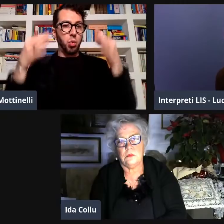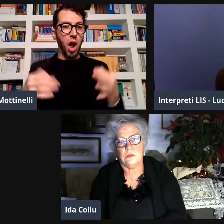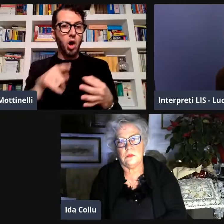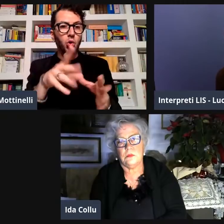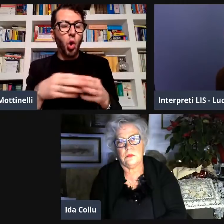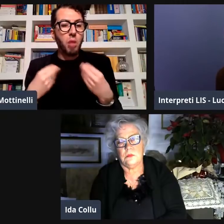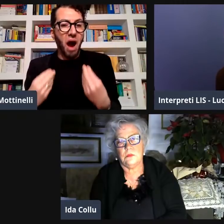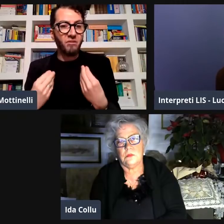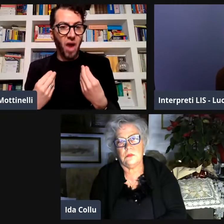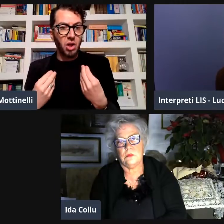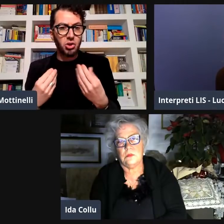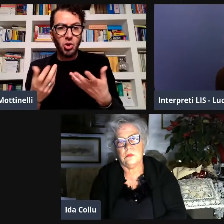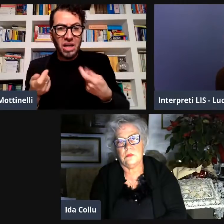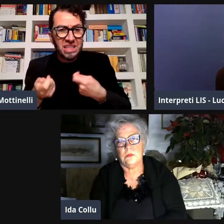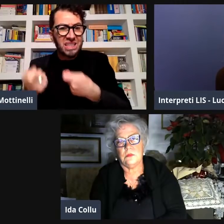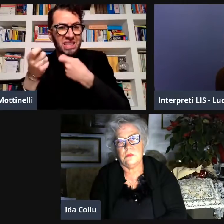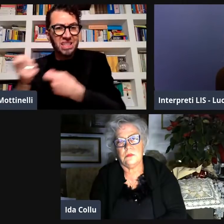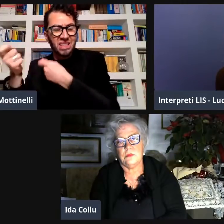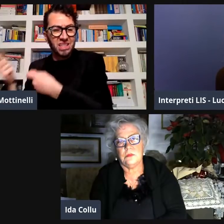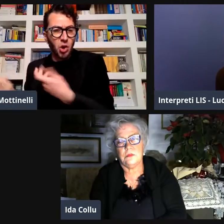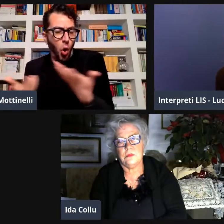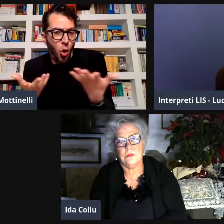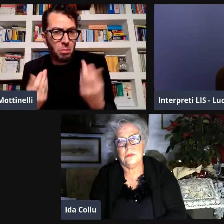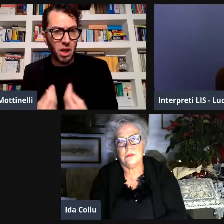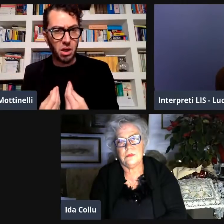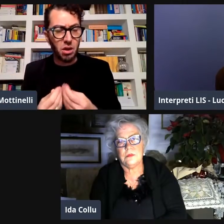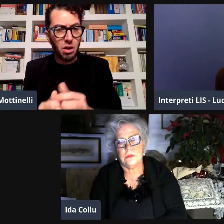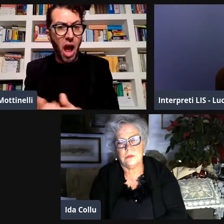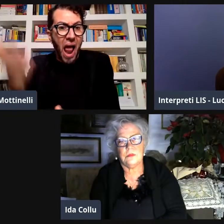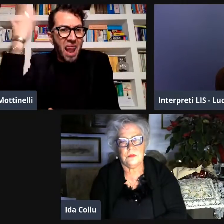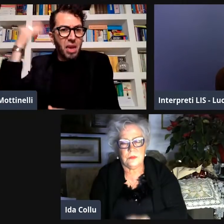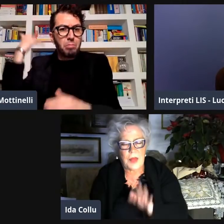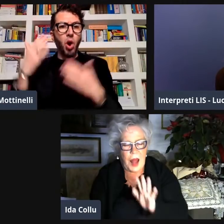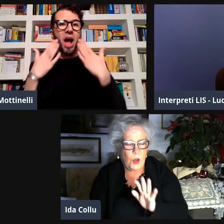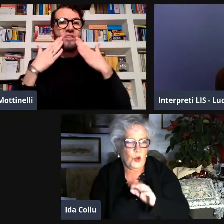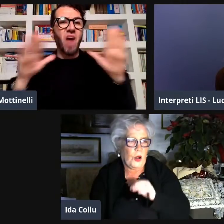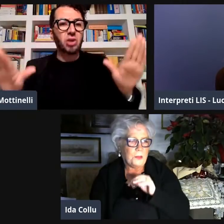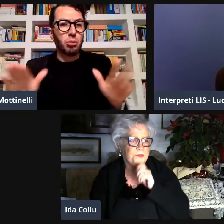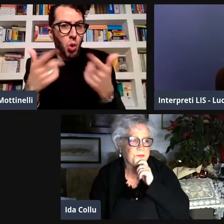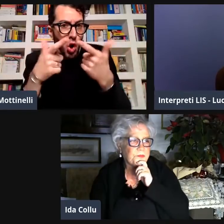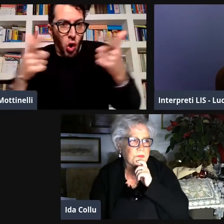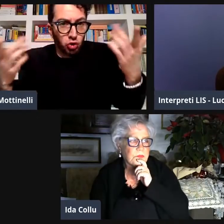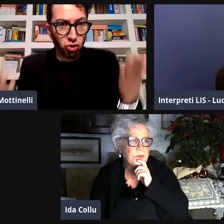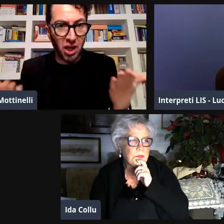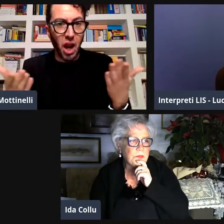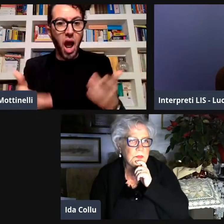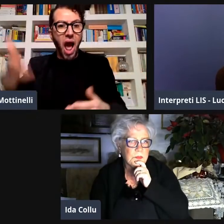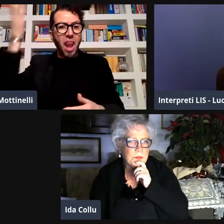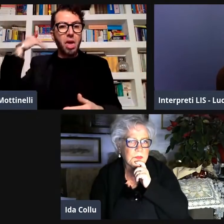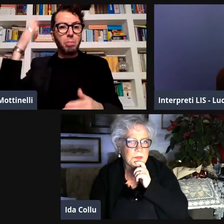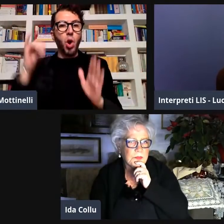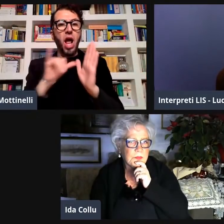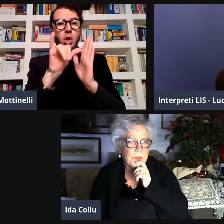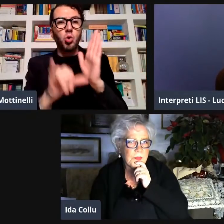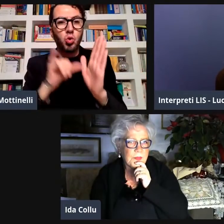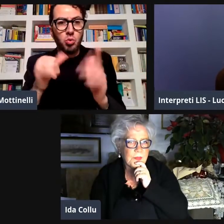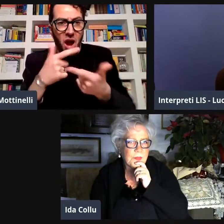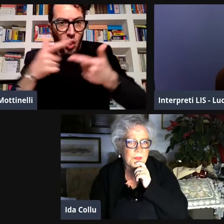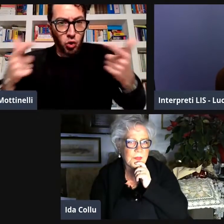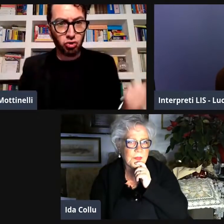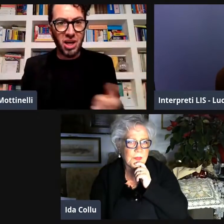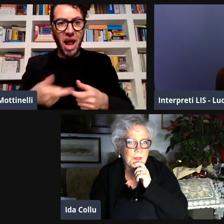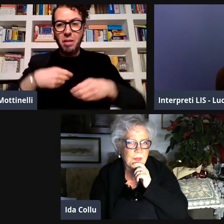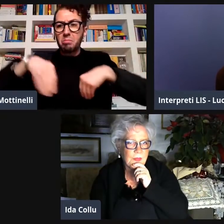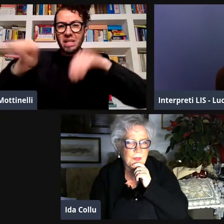le persone udenti che la LIS è una vera lingua come hai fatto a stimolarle perché all'epoca Facebook non c'era